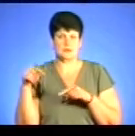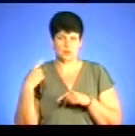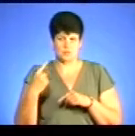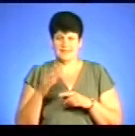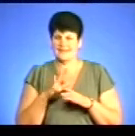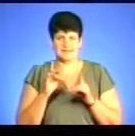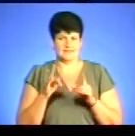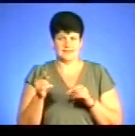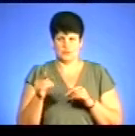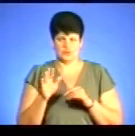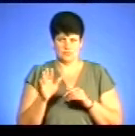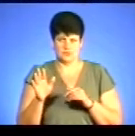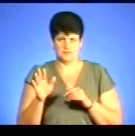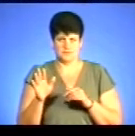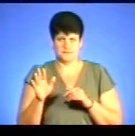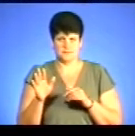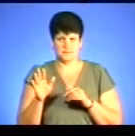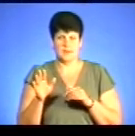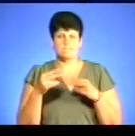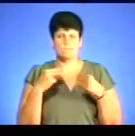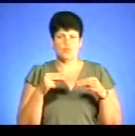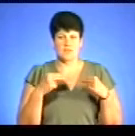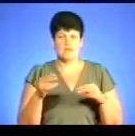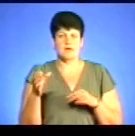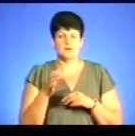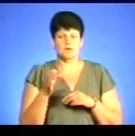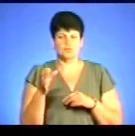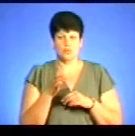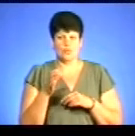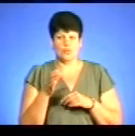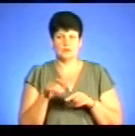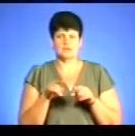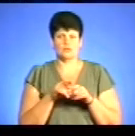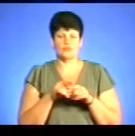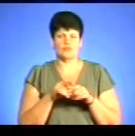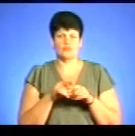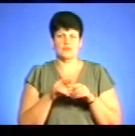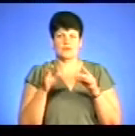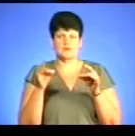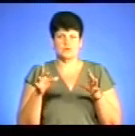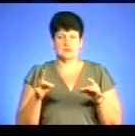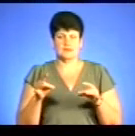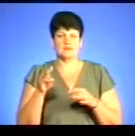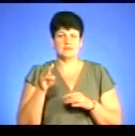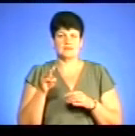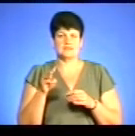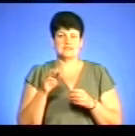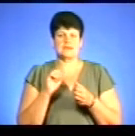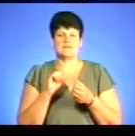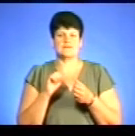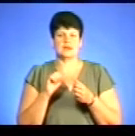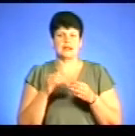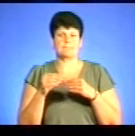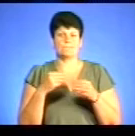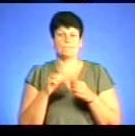турнополяни могли постраждати? Продавався алкоголь. Алкоголь також був фасований в так звані Тетропаки, це картонні ємкості,